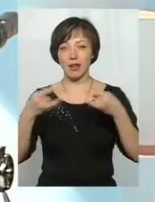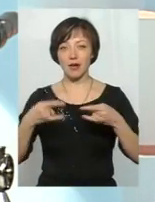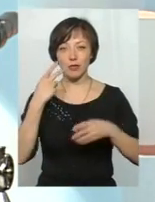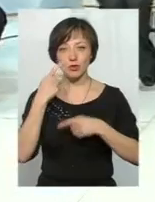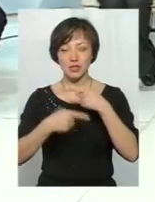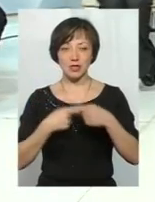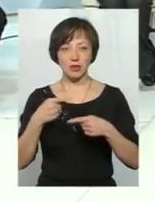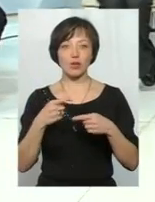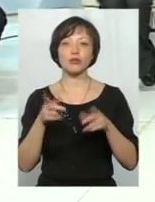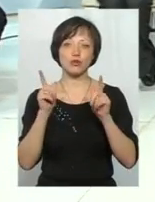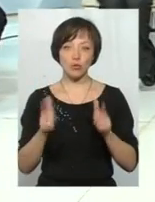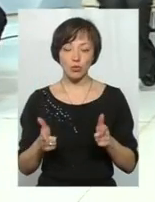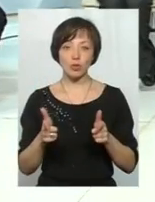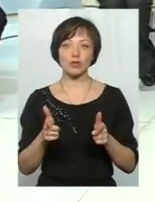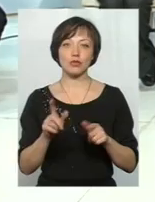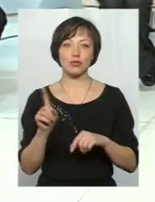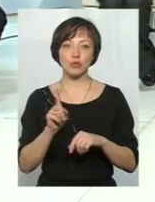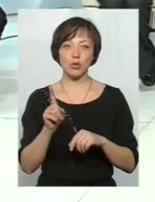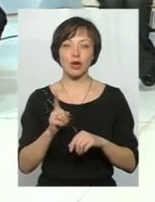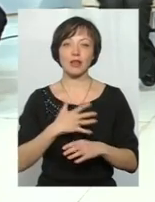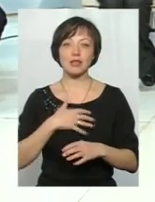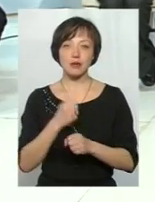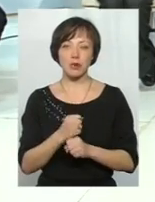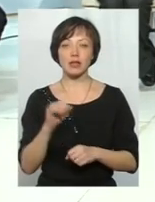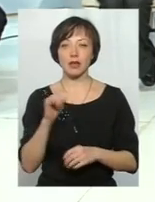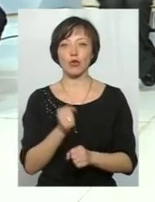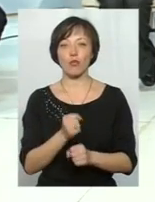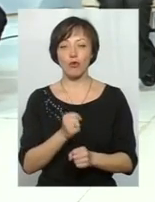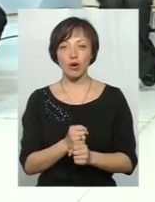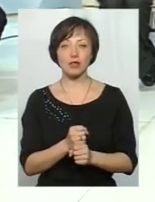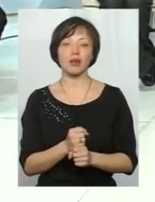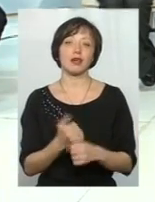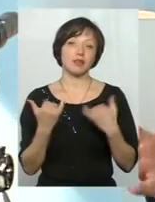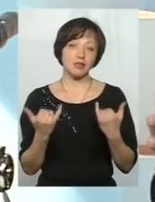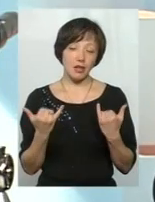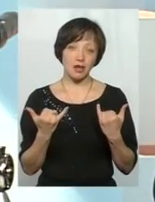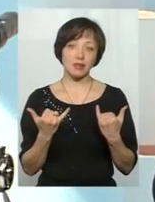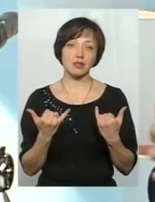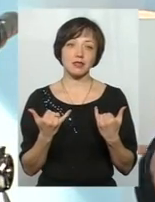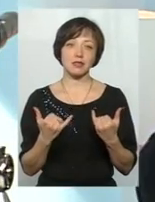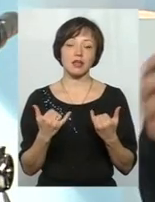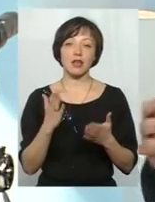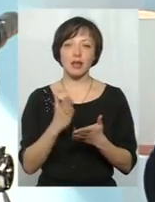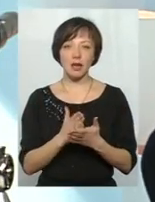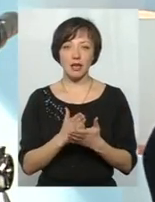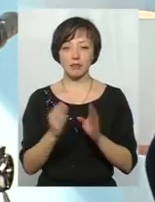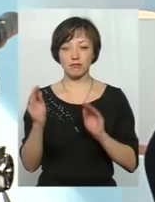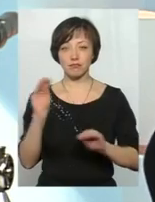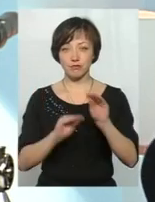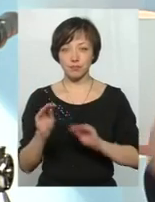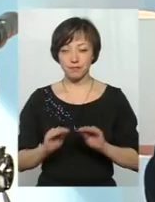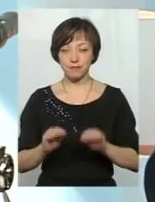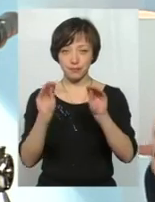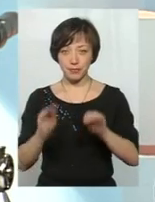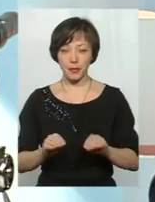згоден, що дисципліна і робота. Зараз напрацьовані певні зміни щодо роботи, і